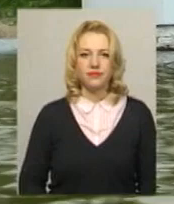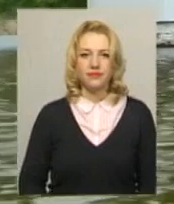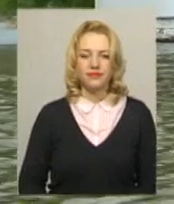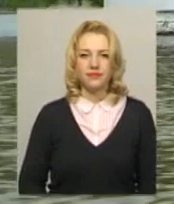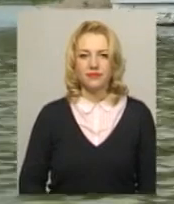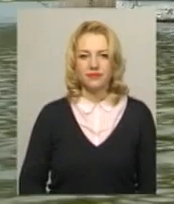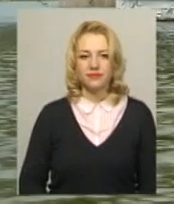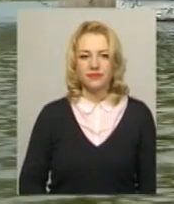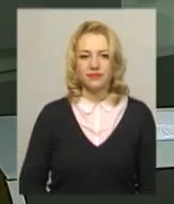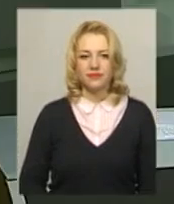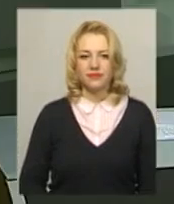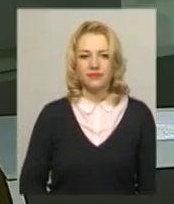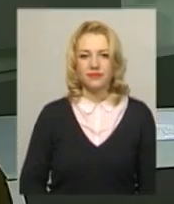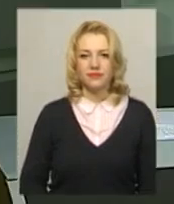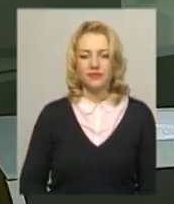Поділля, Центр.